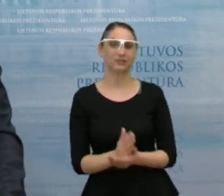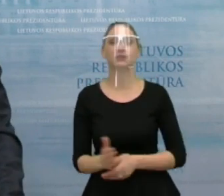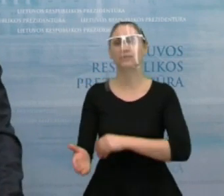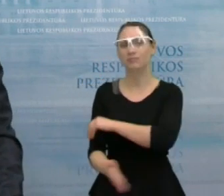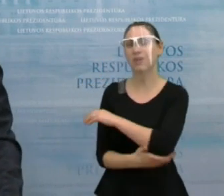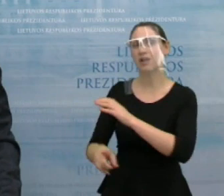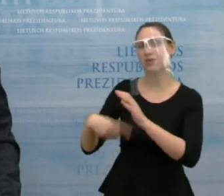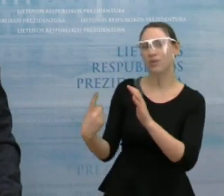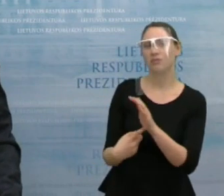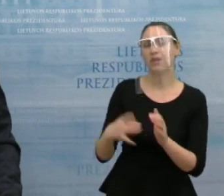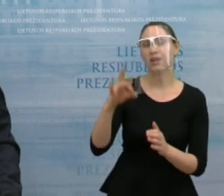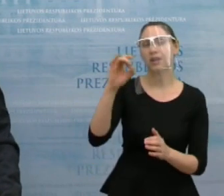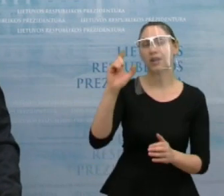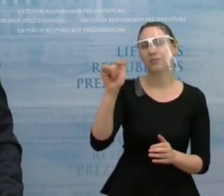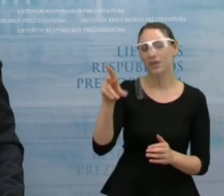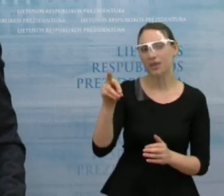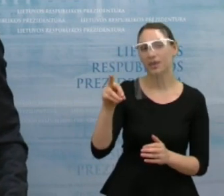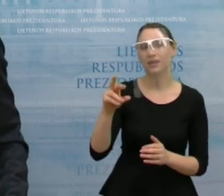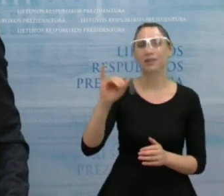klausimas, Gabrielė Grigaušaitytė, InfoTV.